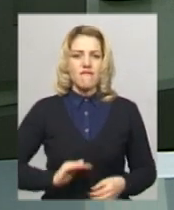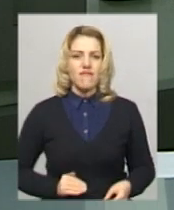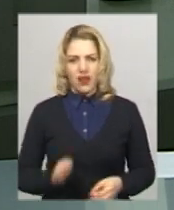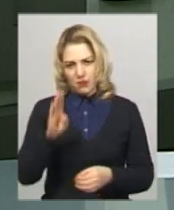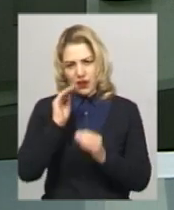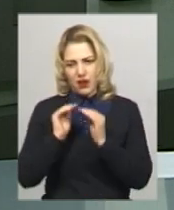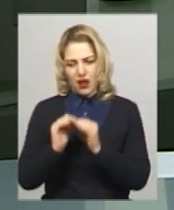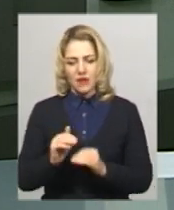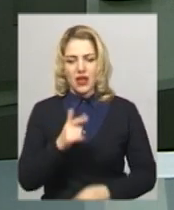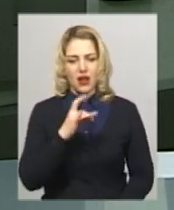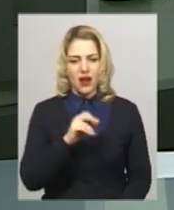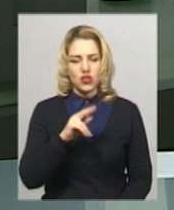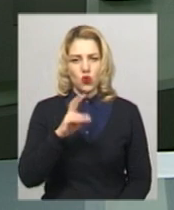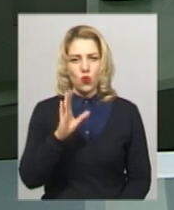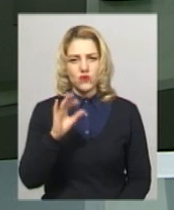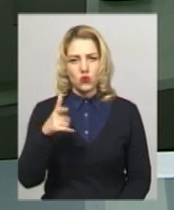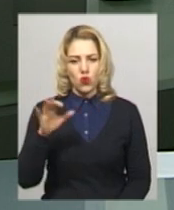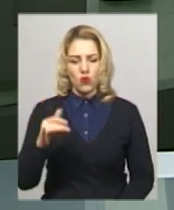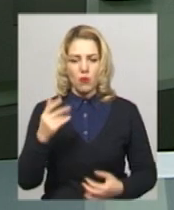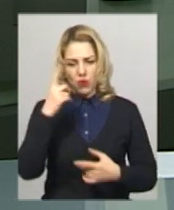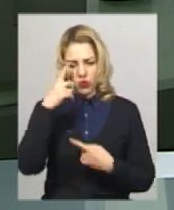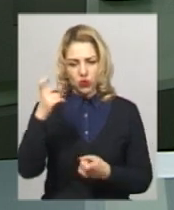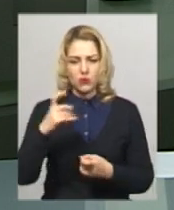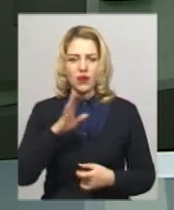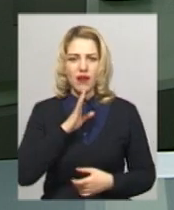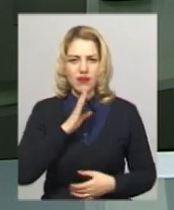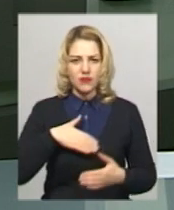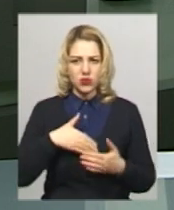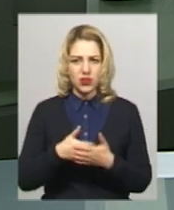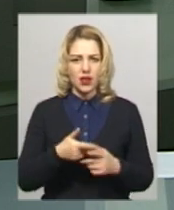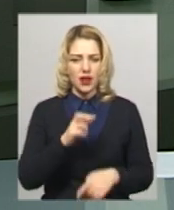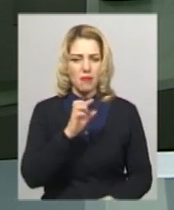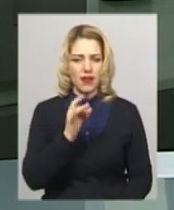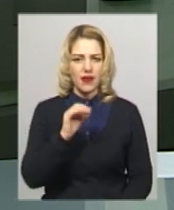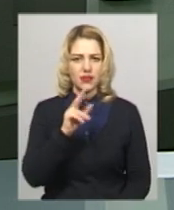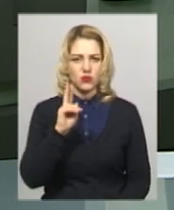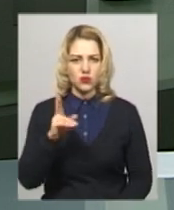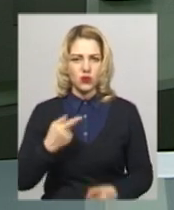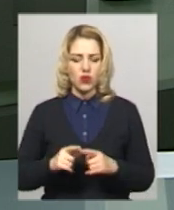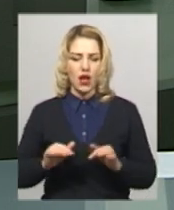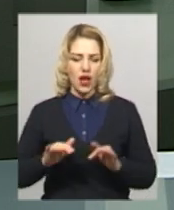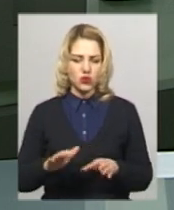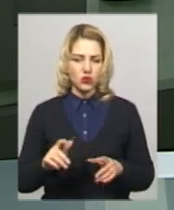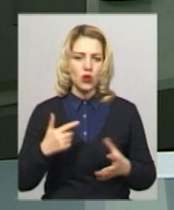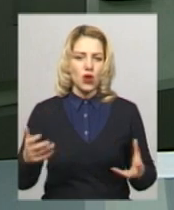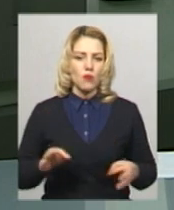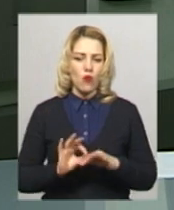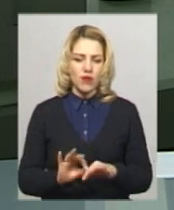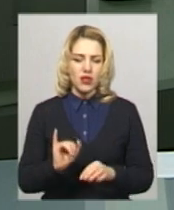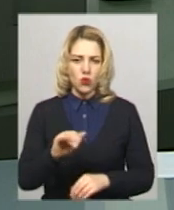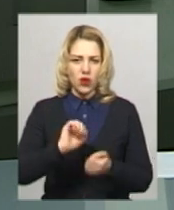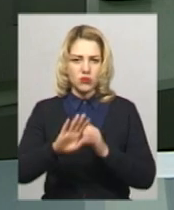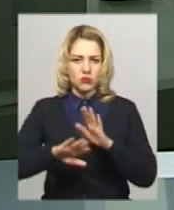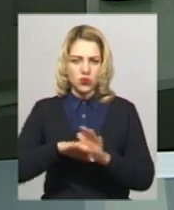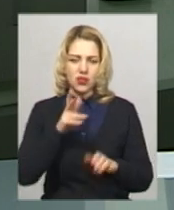волонтерка Хмельницької громадської організації «Врятує життя» Анастасія Березюк. Акцію зоозахисники провели в Кам'янці-Подільському о